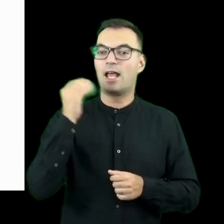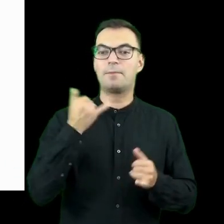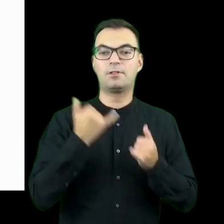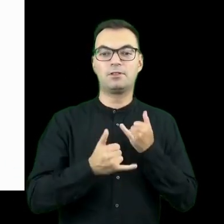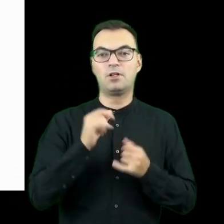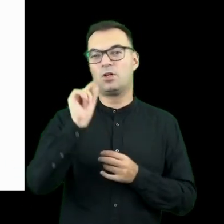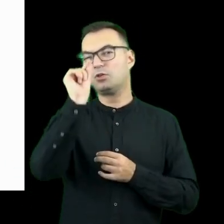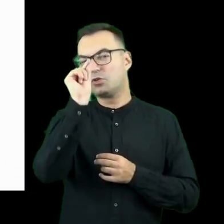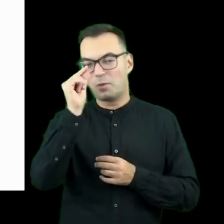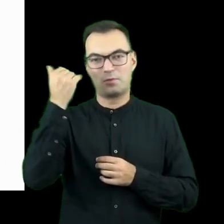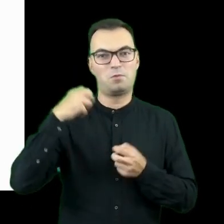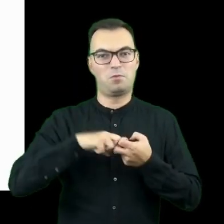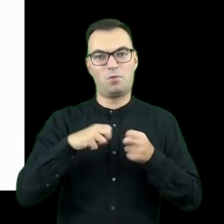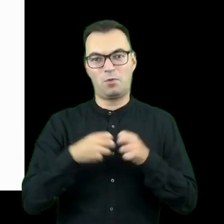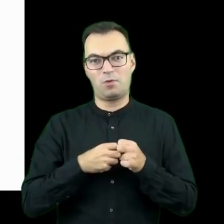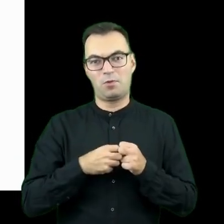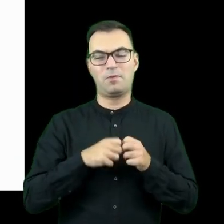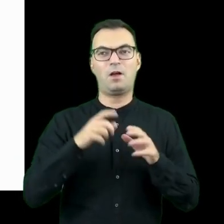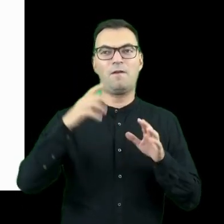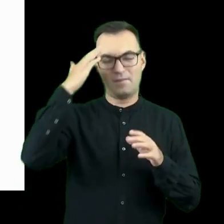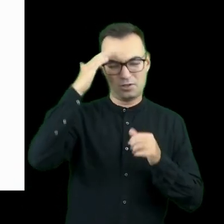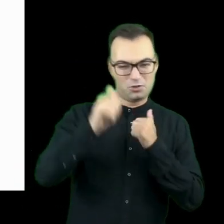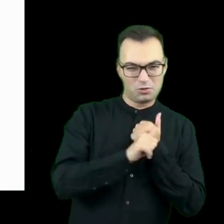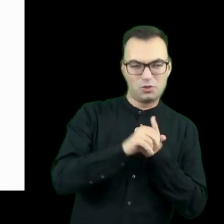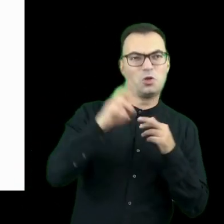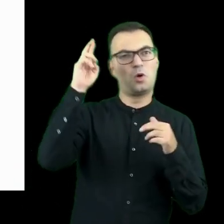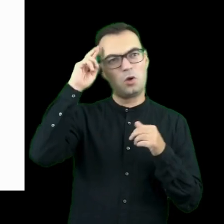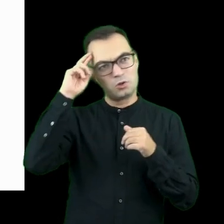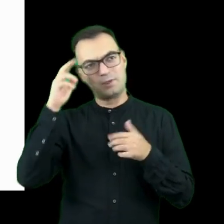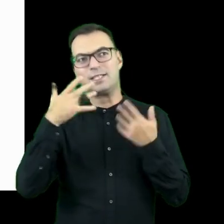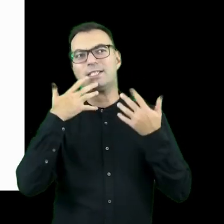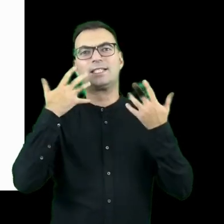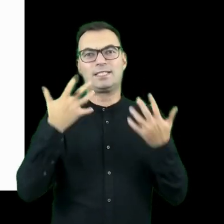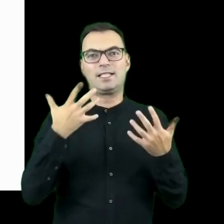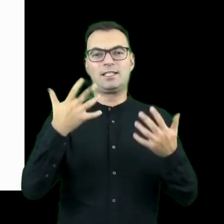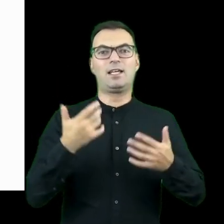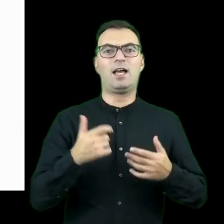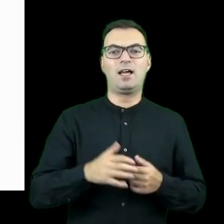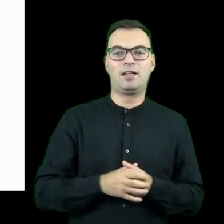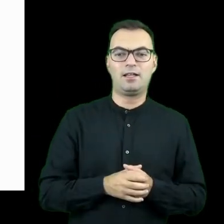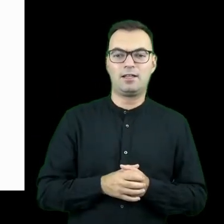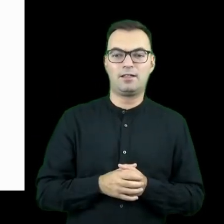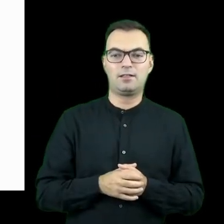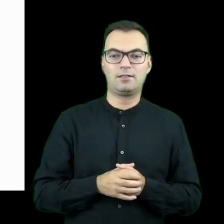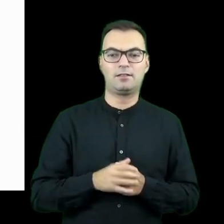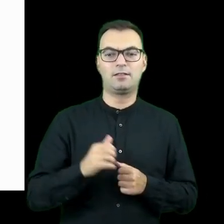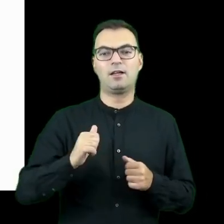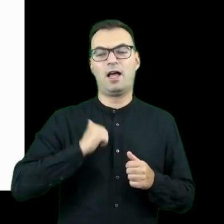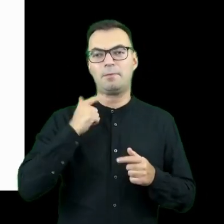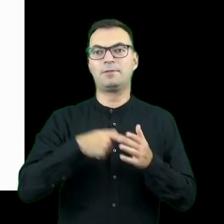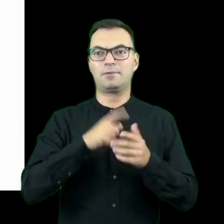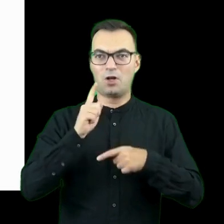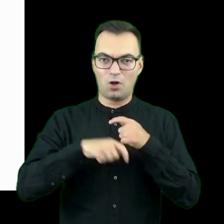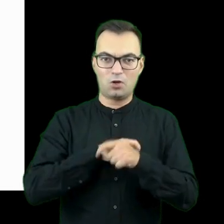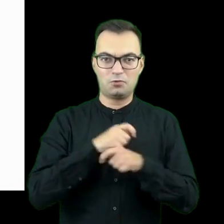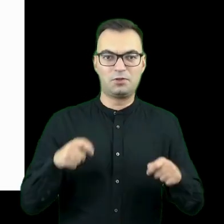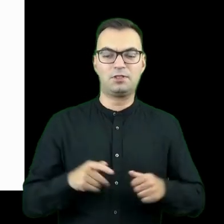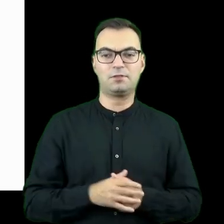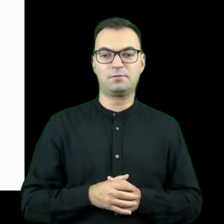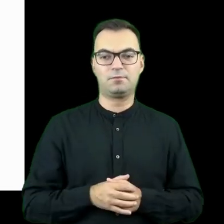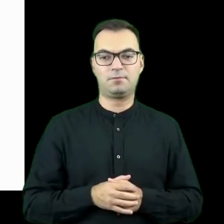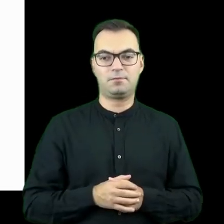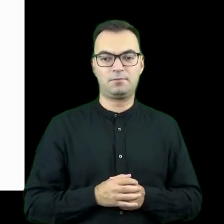jest drobny problem, którym się swobodnie poruszacie i zależy Wam naprawdę na tym, żeby go rozwiązać. Czyli